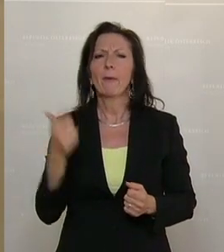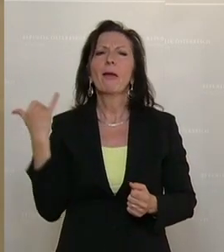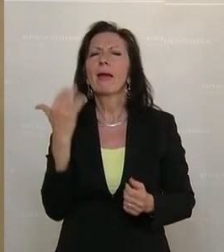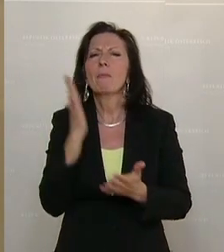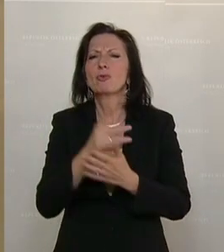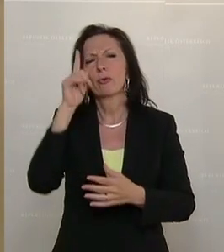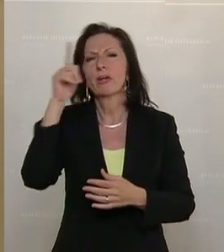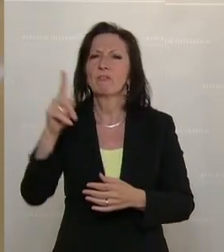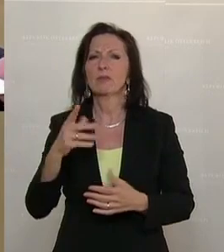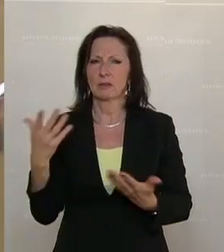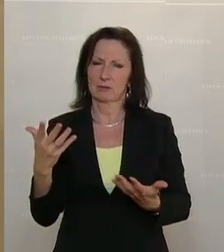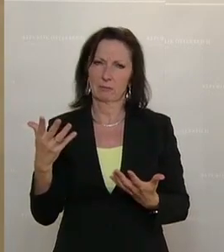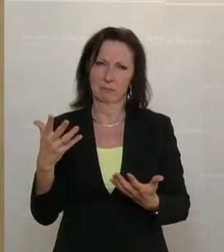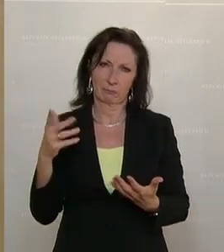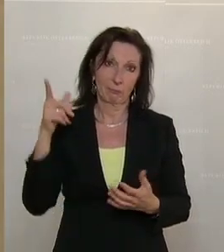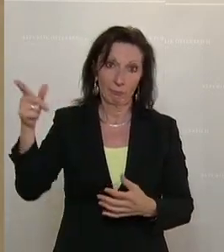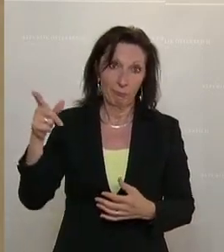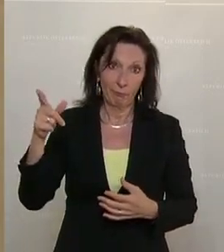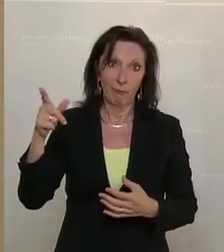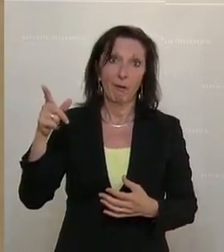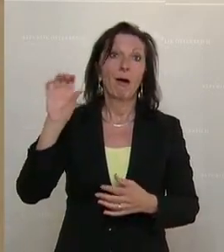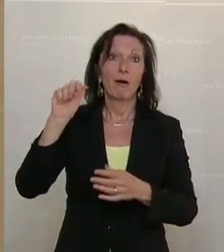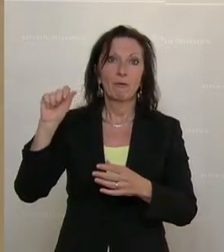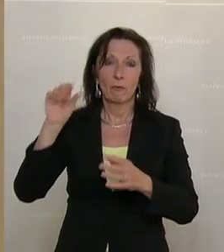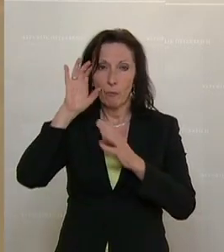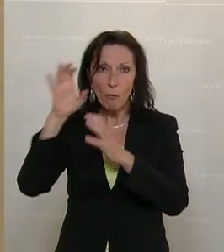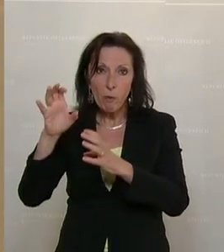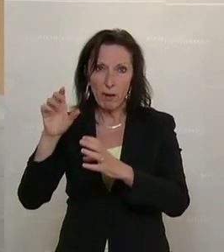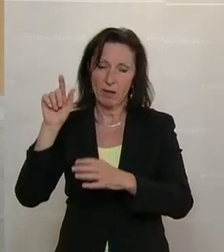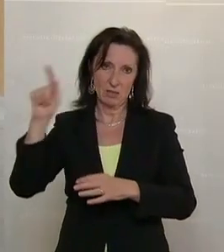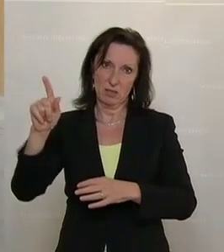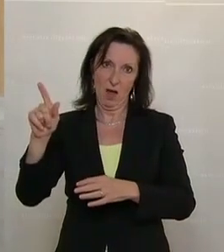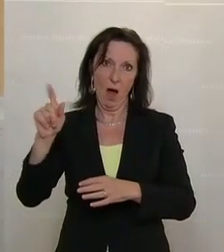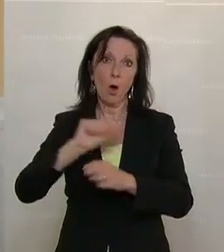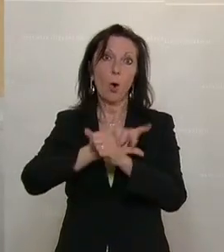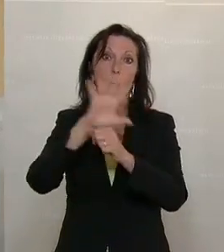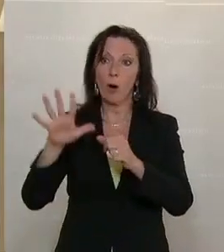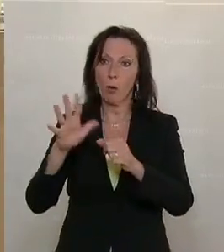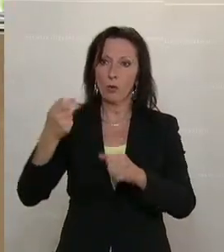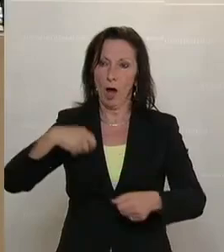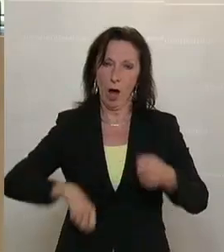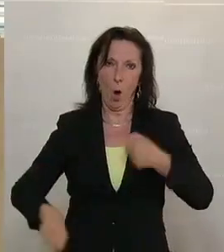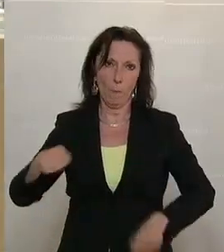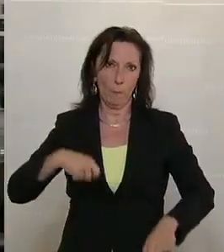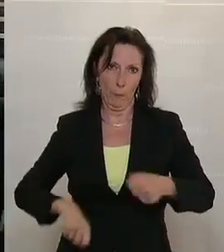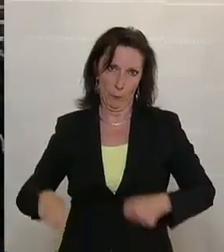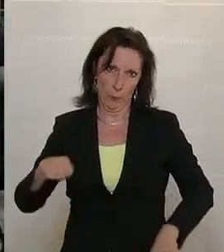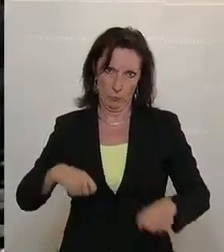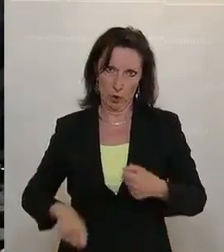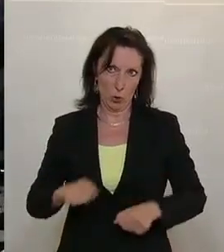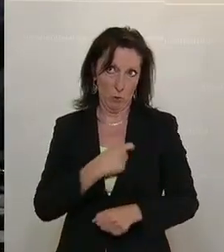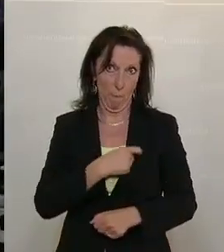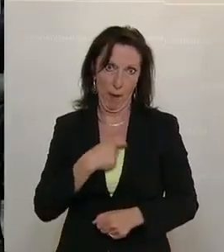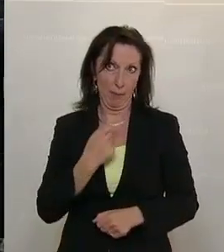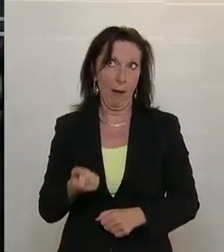die Corona-Korruptionspartei dieses Landes ist. 80 Prozent der Empfehlungen des Rechnungshofes würden umgesetzt, 20